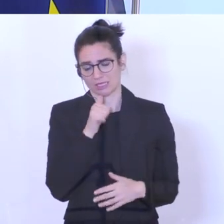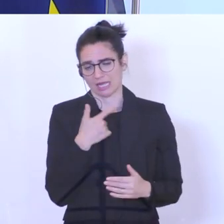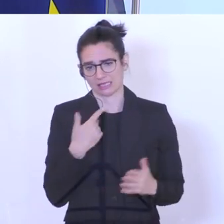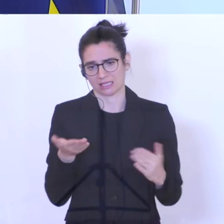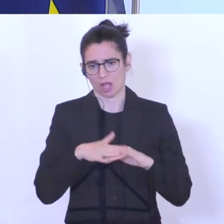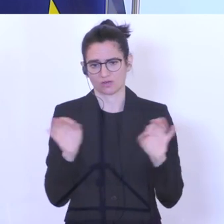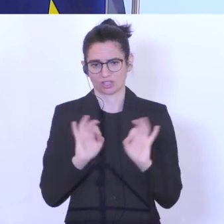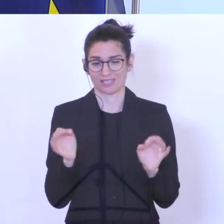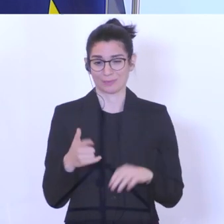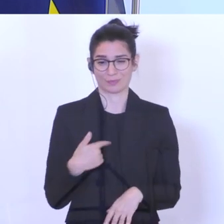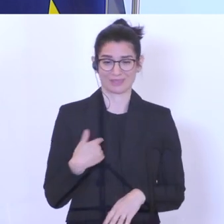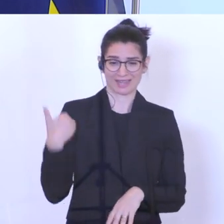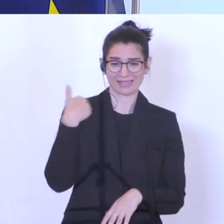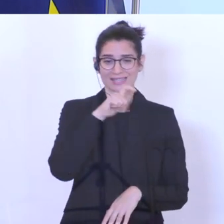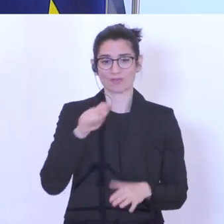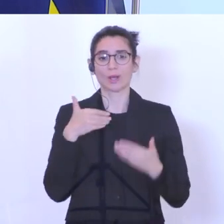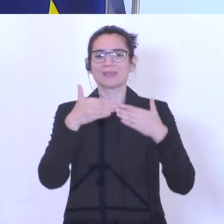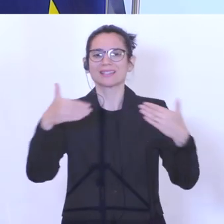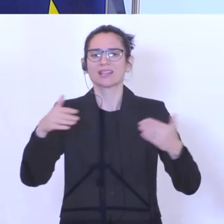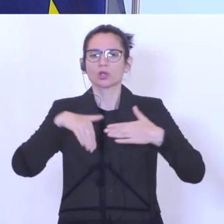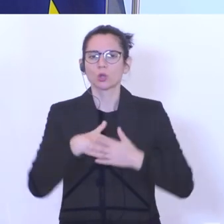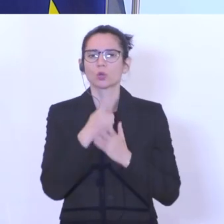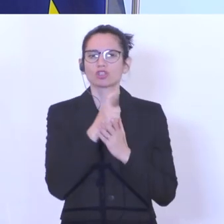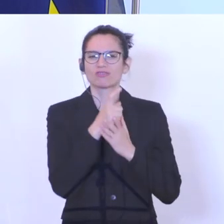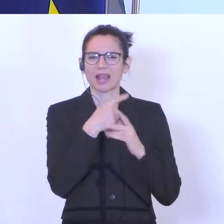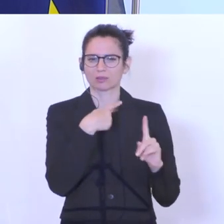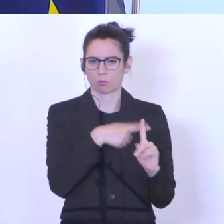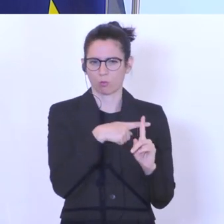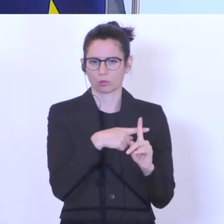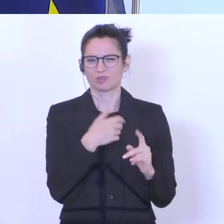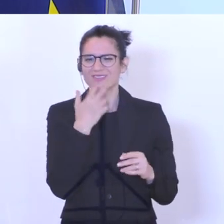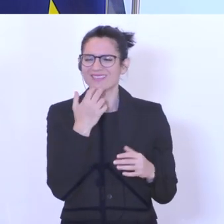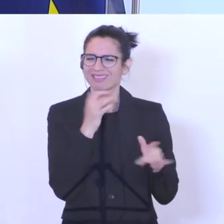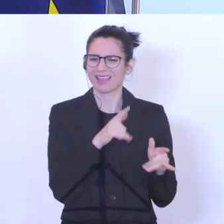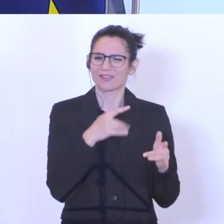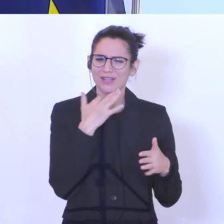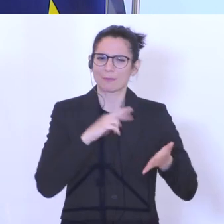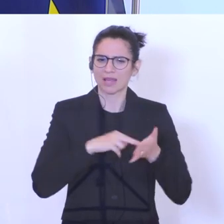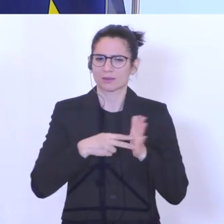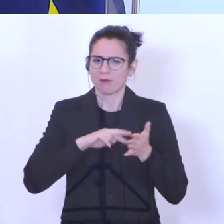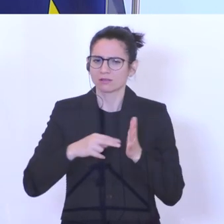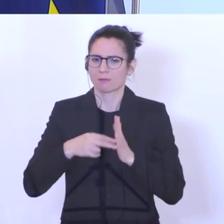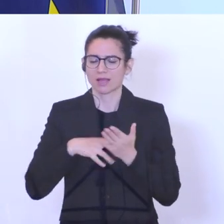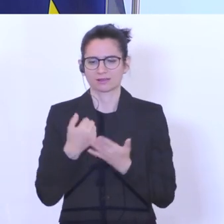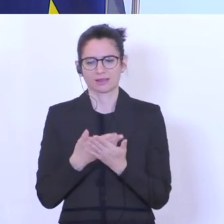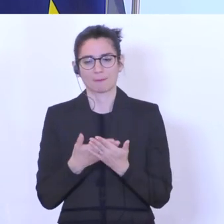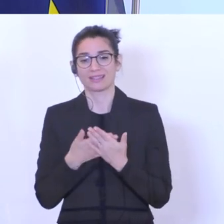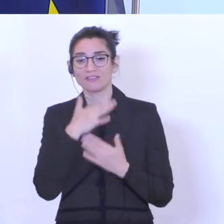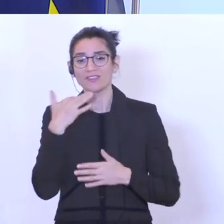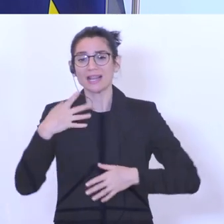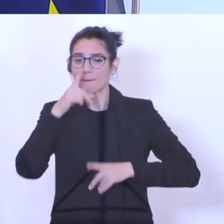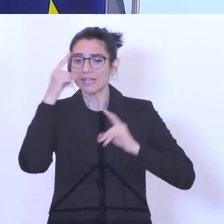Neustartbonus, den wir letzte Woche präsentiert haben, um hier Vorkehrungen zu treffen, dass so viele Menschen wie möglich einen Arbeitsplatz